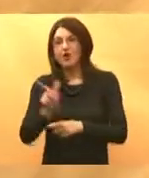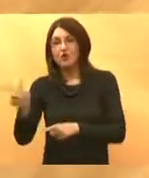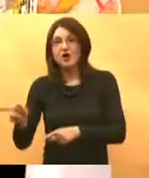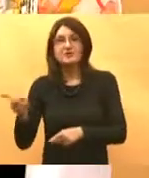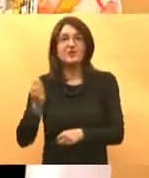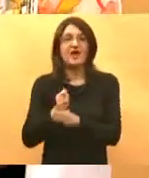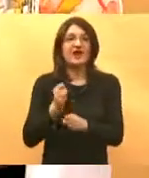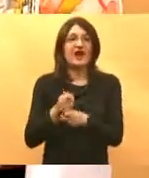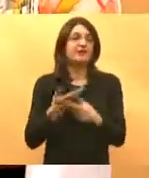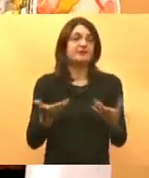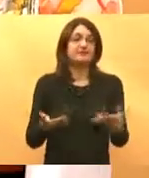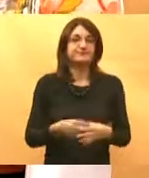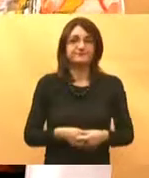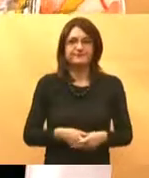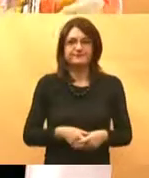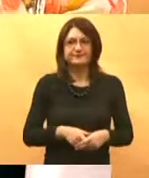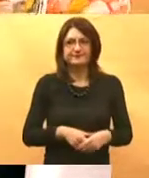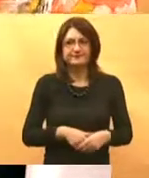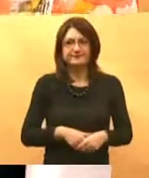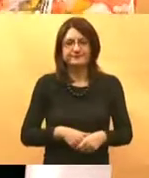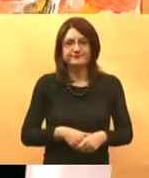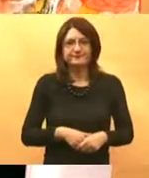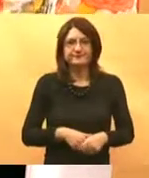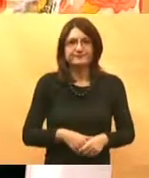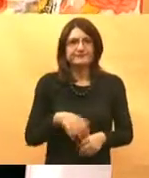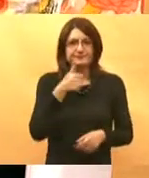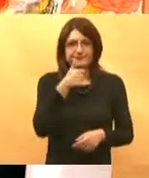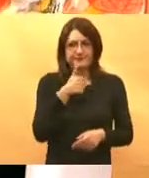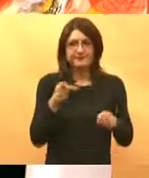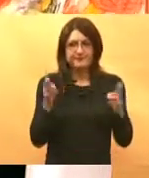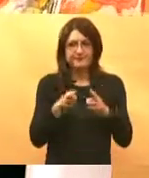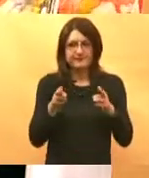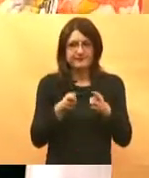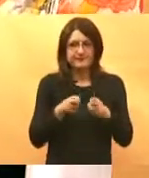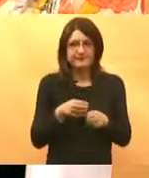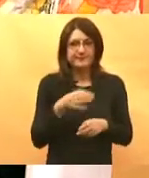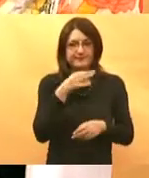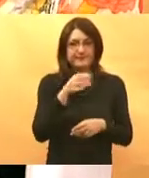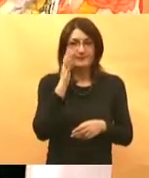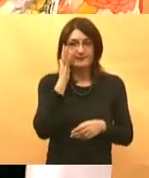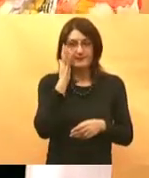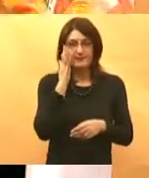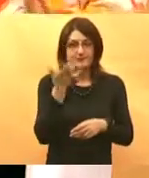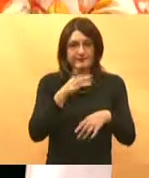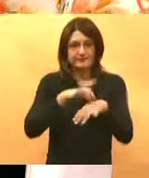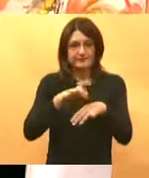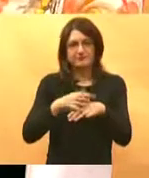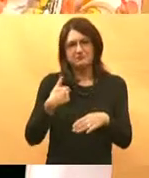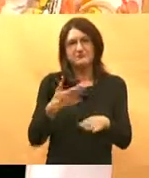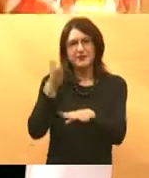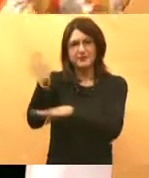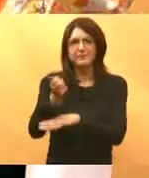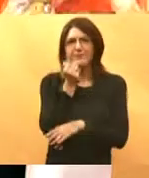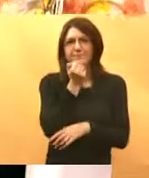evo o ljekove imam prvo ne imam samo jedno kratko pitanje recimo kada lječnik ja odem privatno